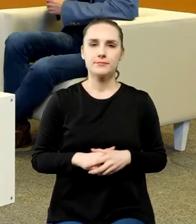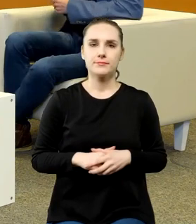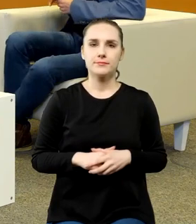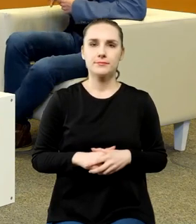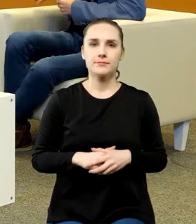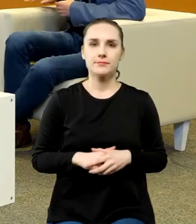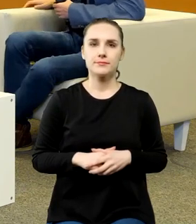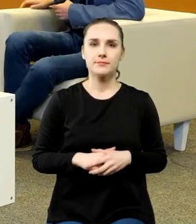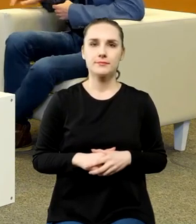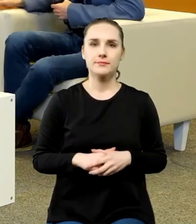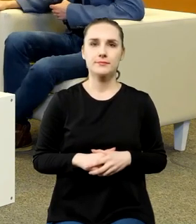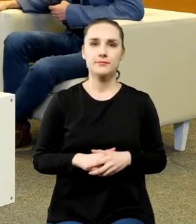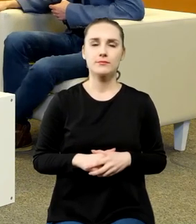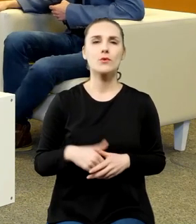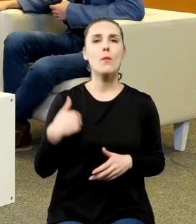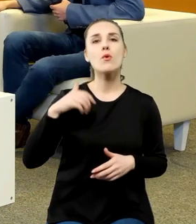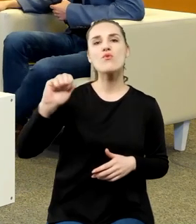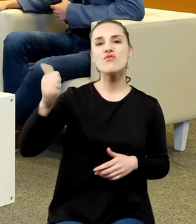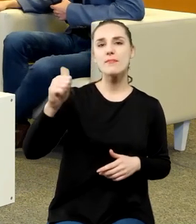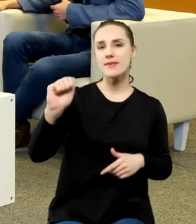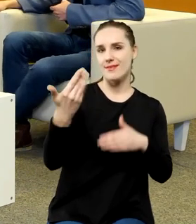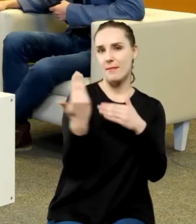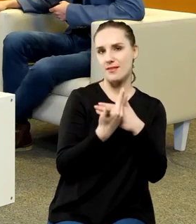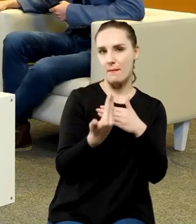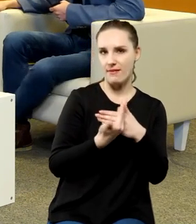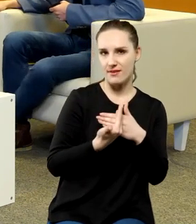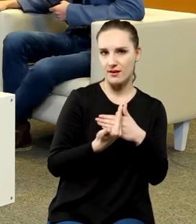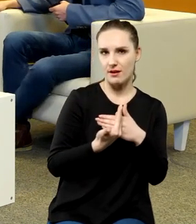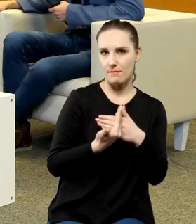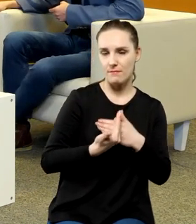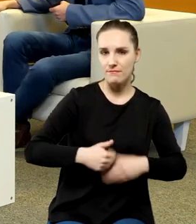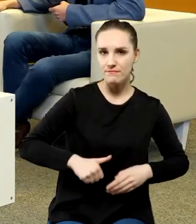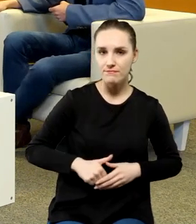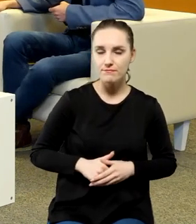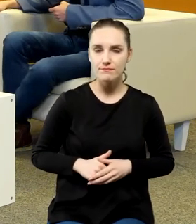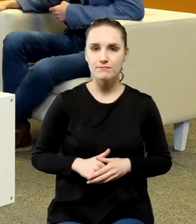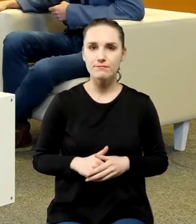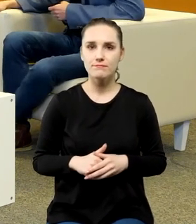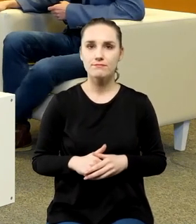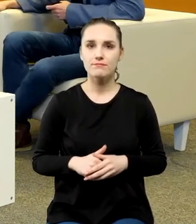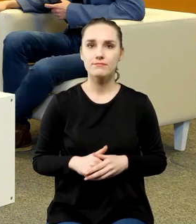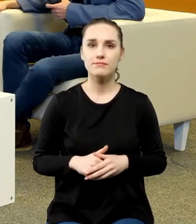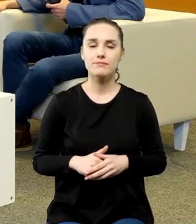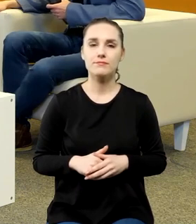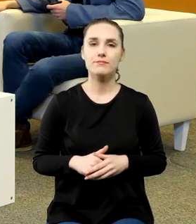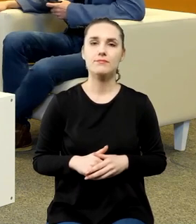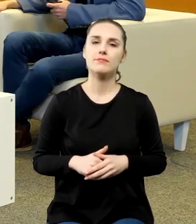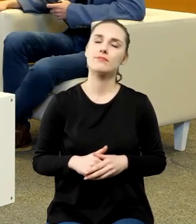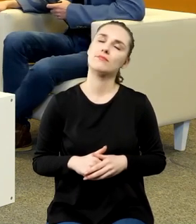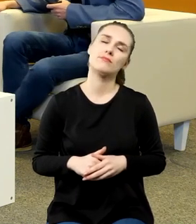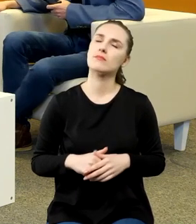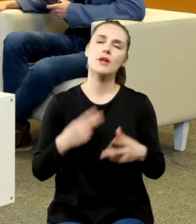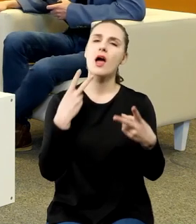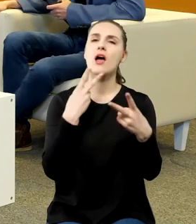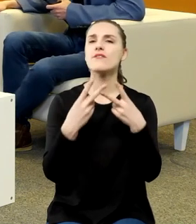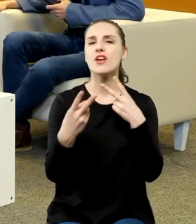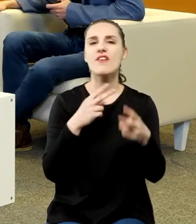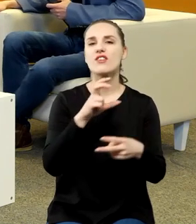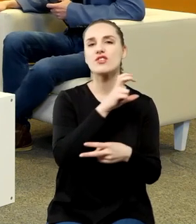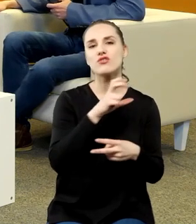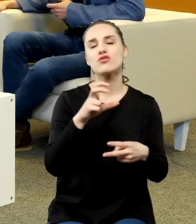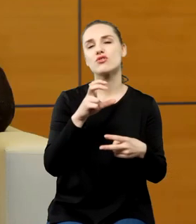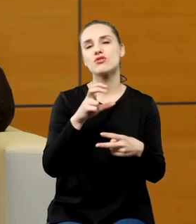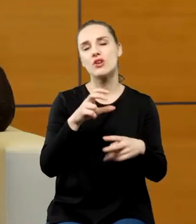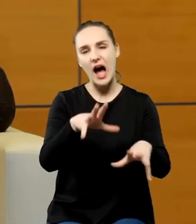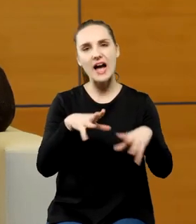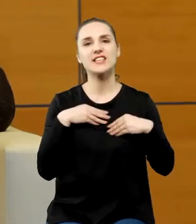Była wybitnym matematykiem, niezależnie od tego, czy przyjmowało się fizyczność tego